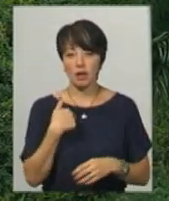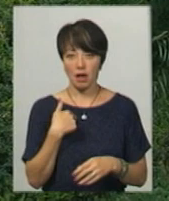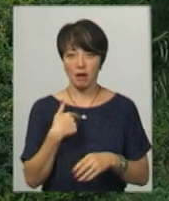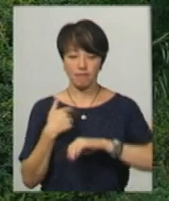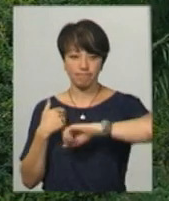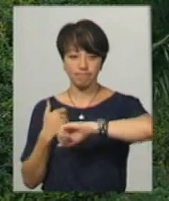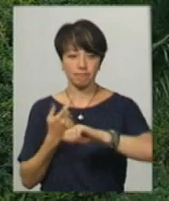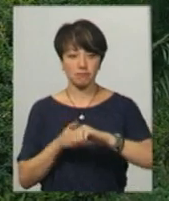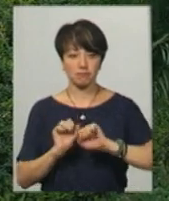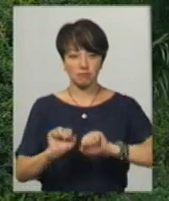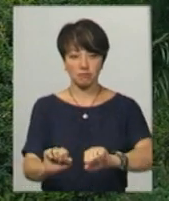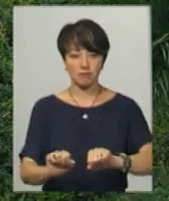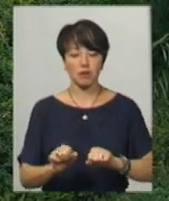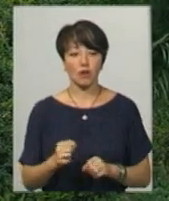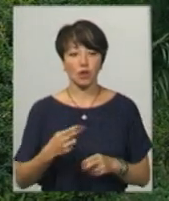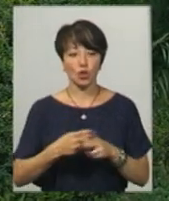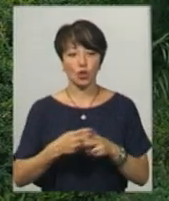відбивав удар ножем.